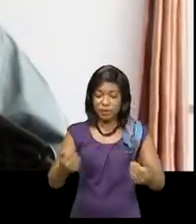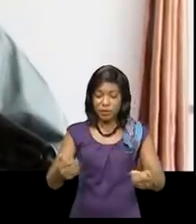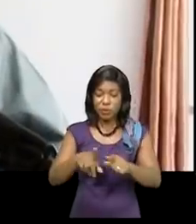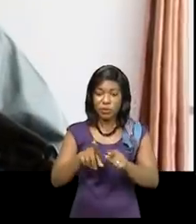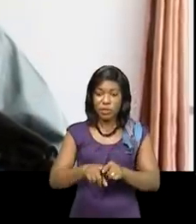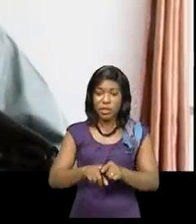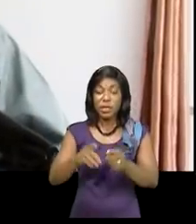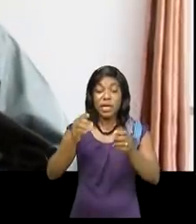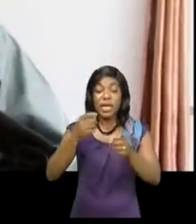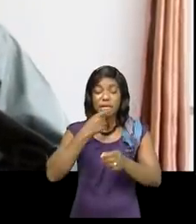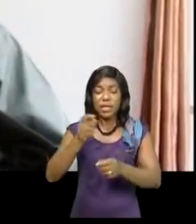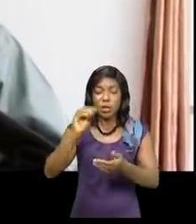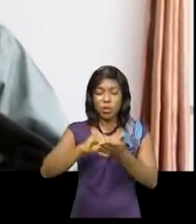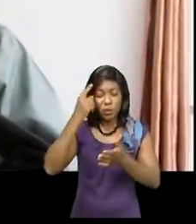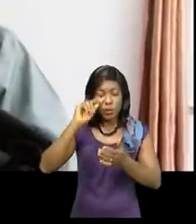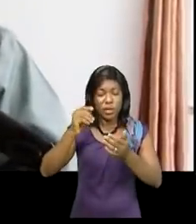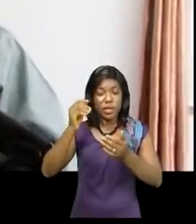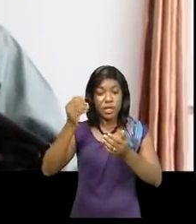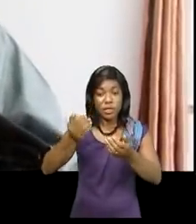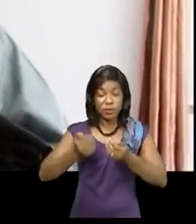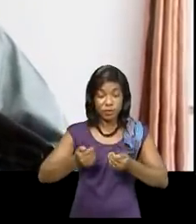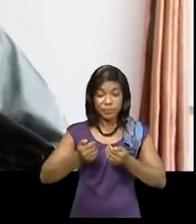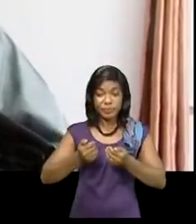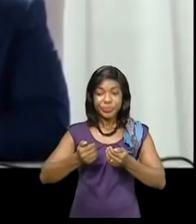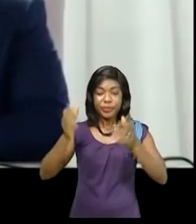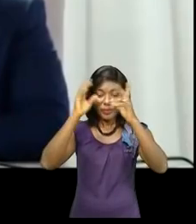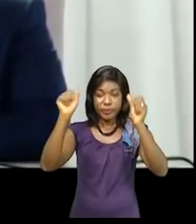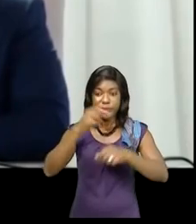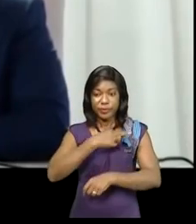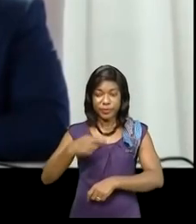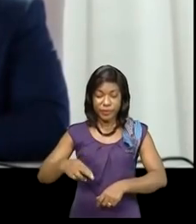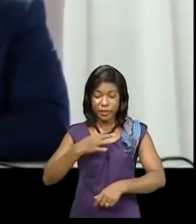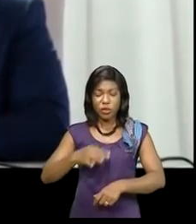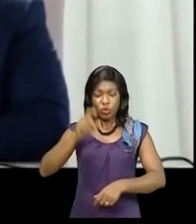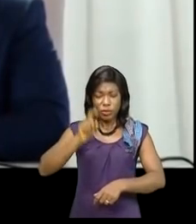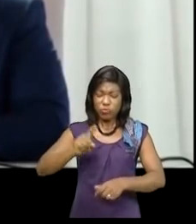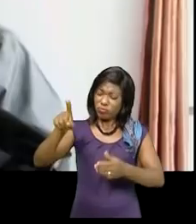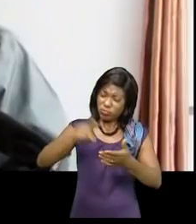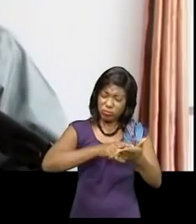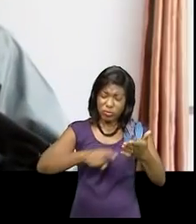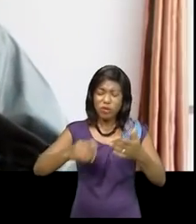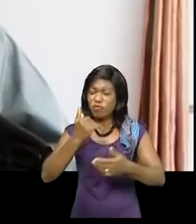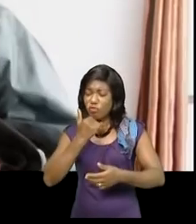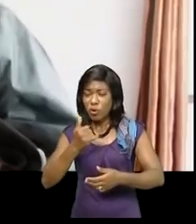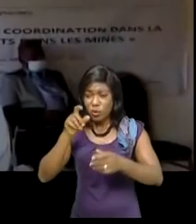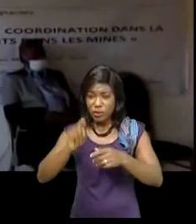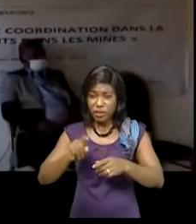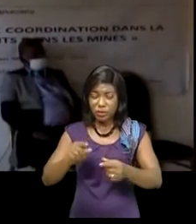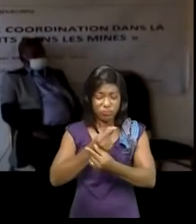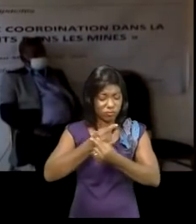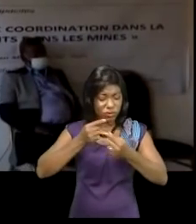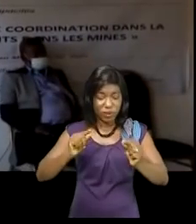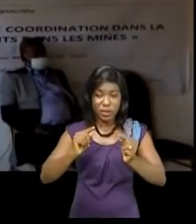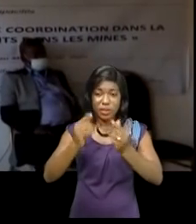efforts du président de la république Félix Sissakedi qui pour éradiquer ce phénomène avait initié la gratuité de l'enseignement de base le projet